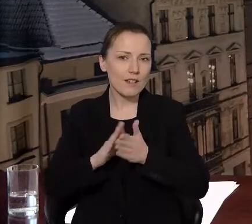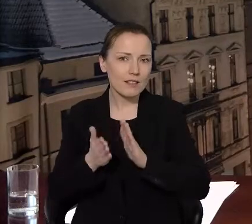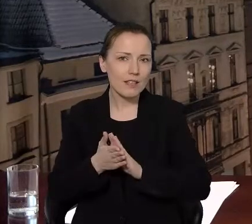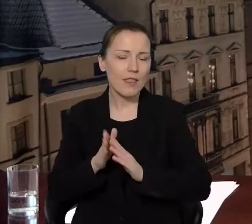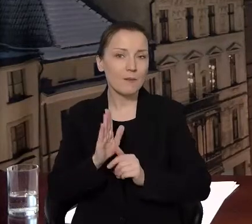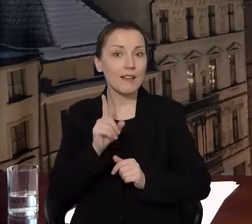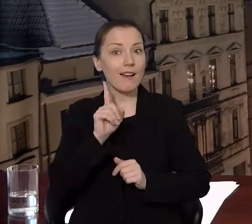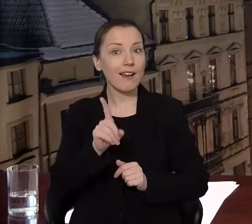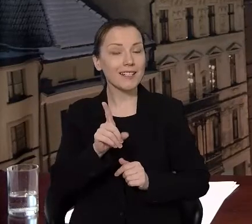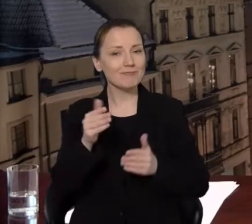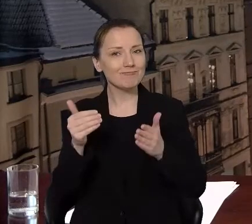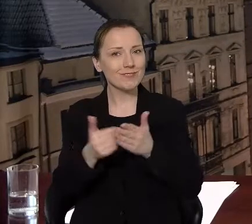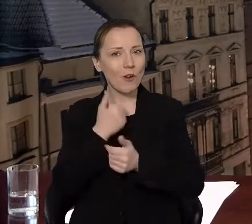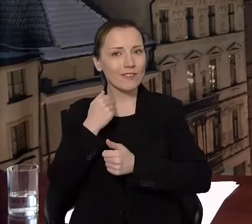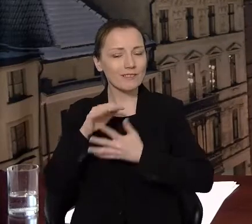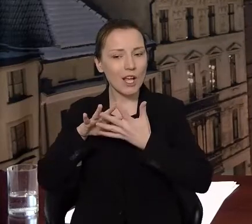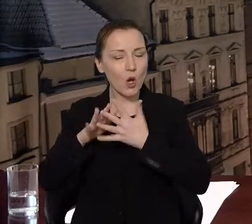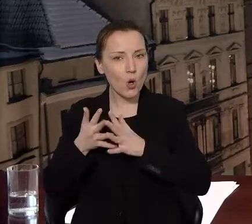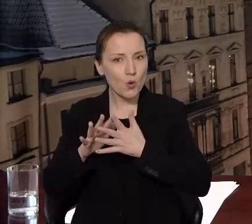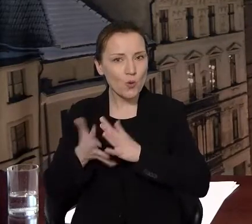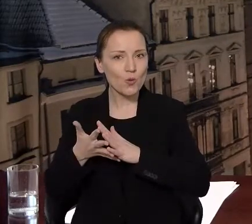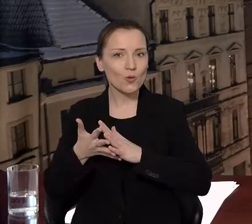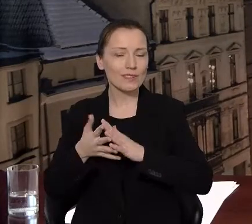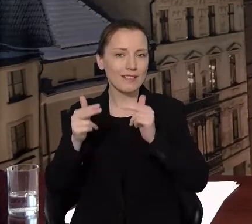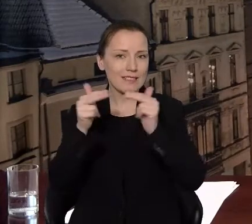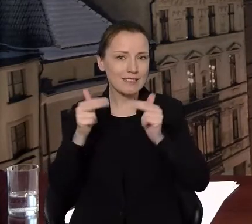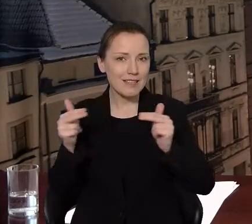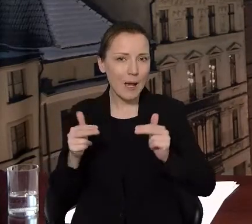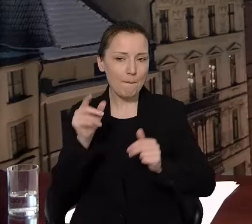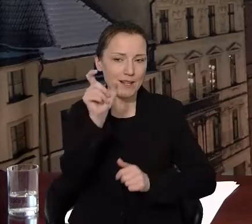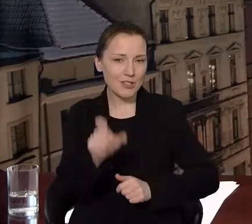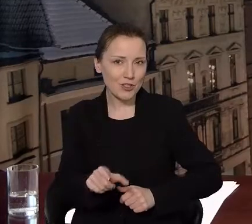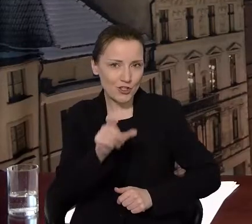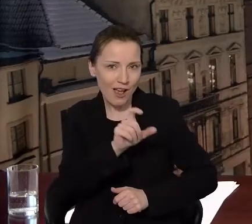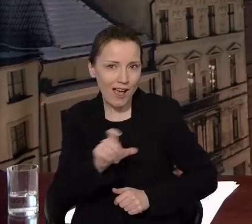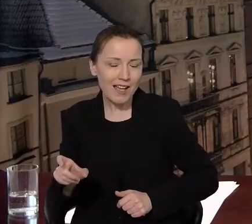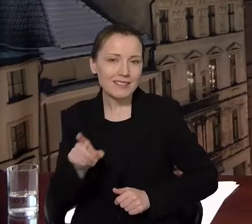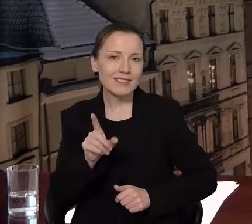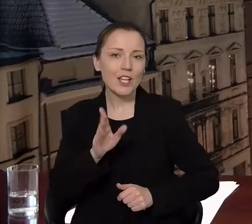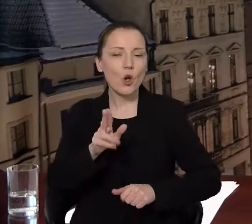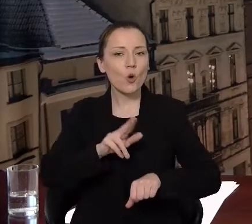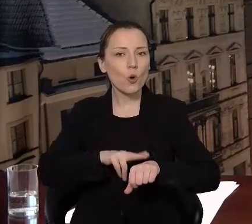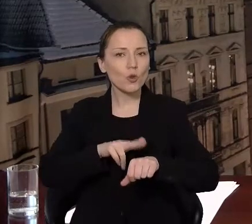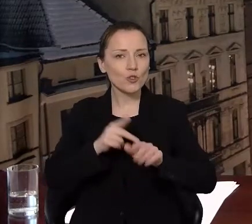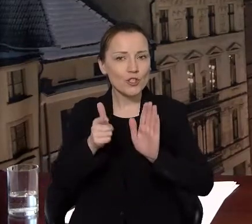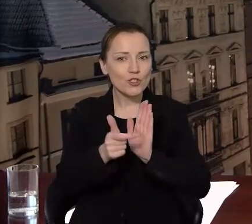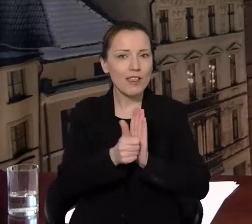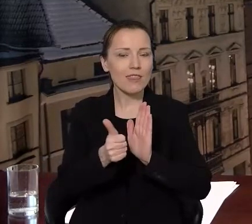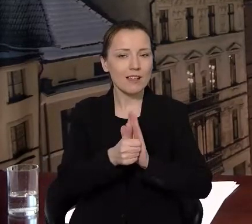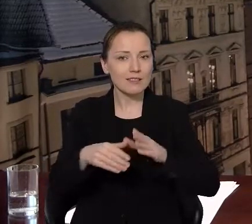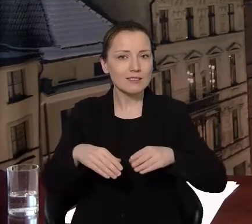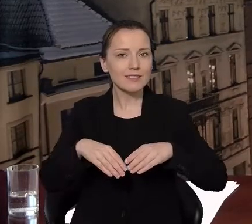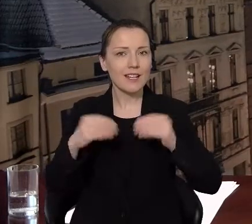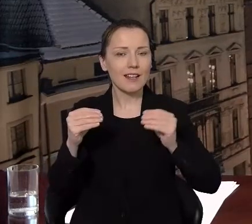nowość w ruinach Zamku Krzyżackiego od godziny 16.00 rozświetlony